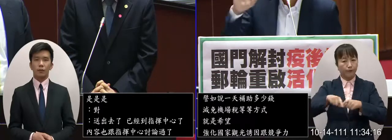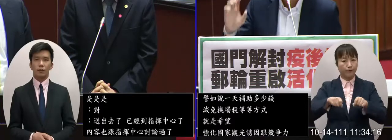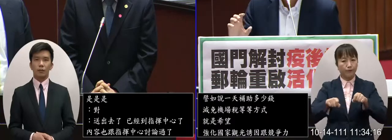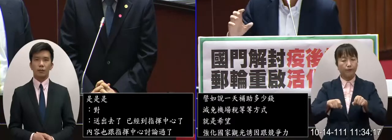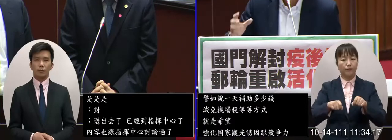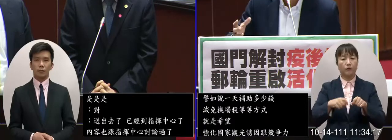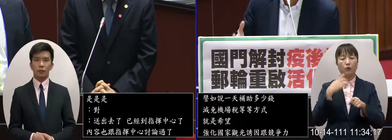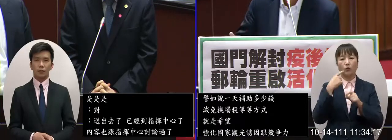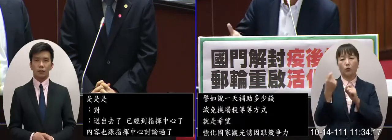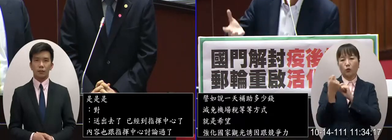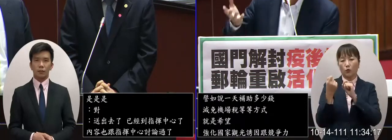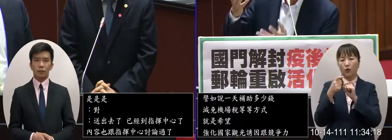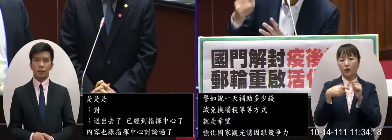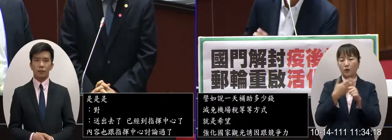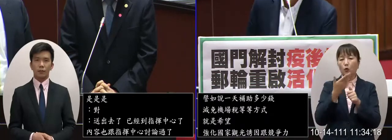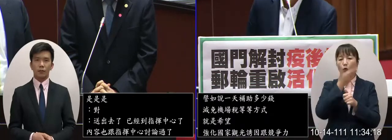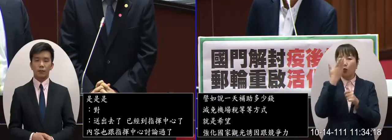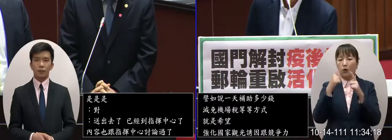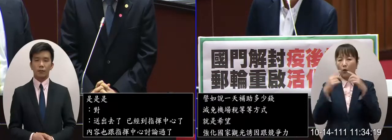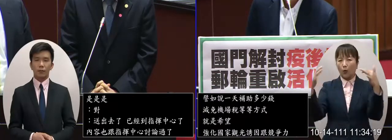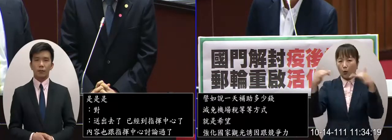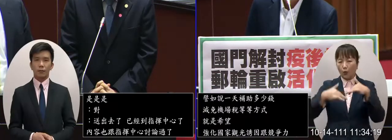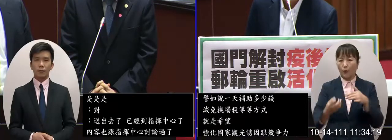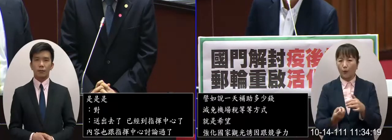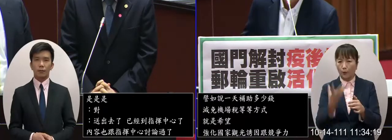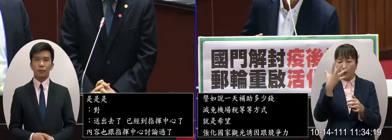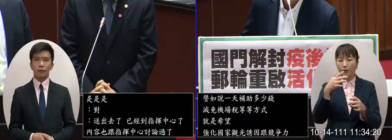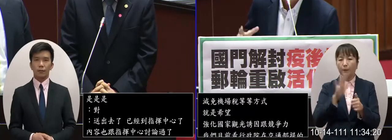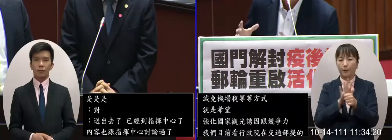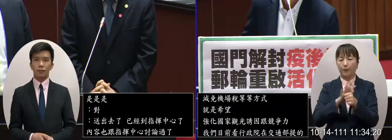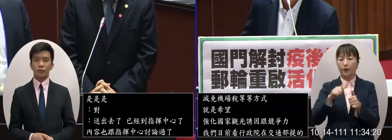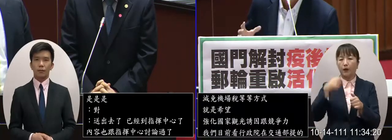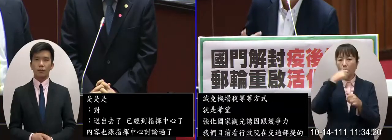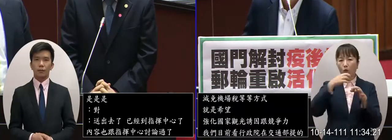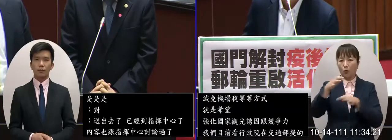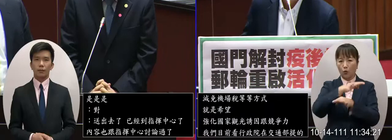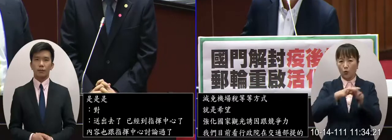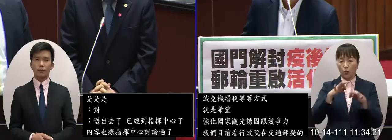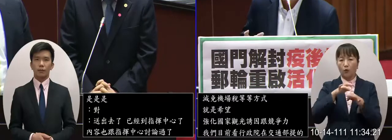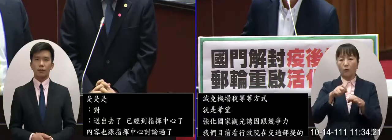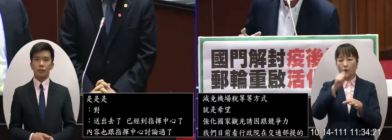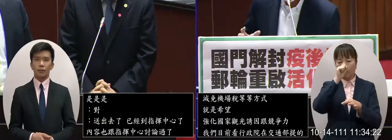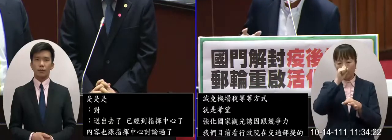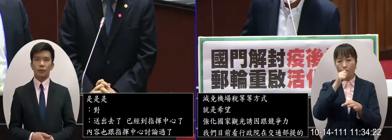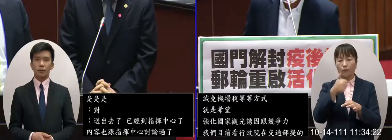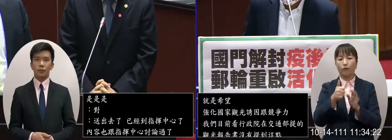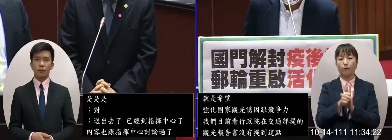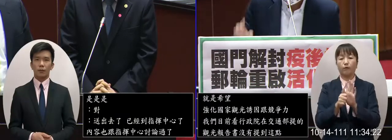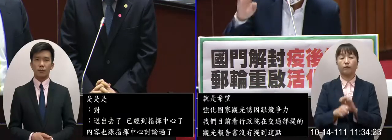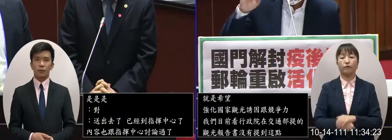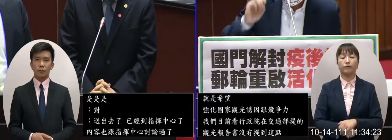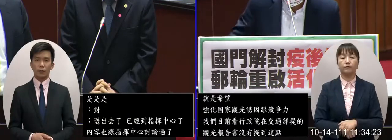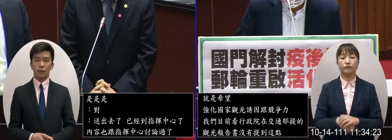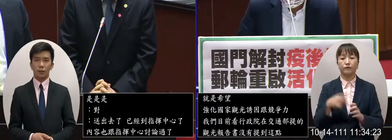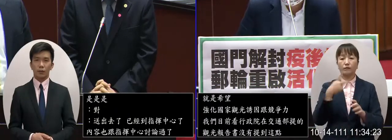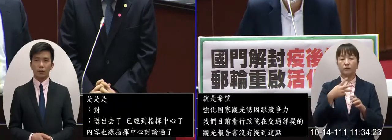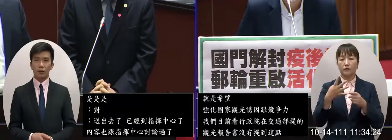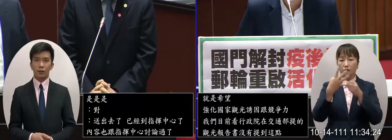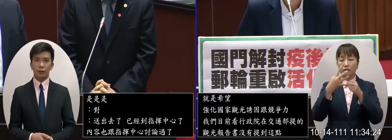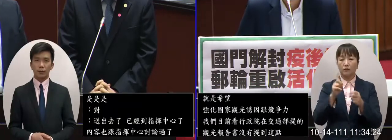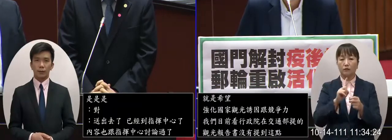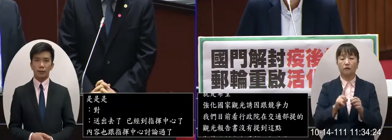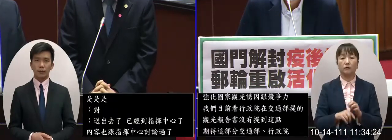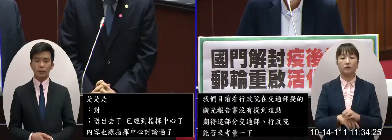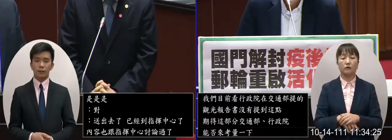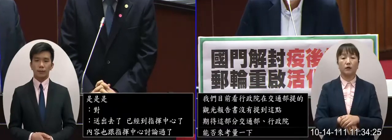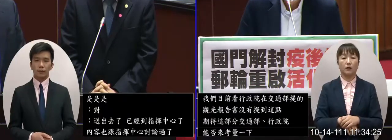在短期內能夠把這個旅客量衝起來對於台灣的觀光產業的發展是非常有幫助的那再來第四個